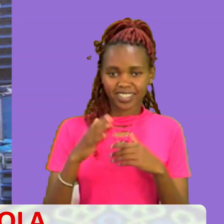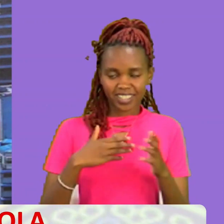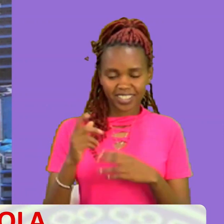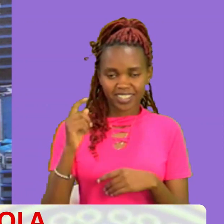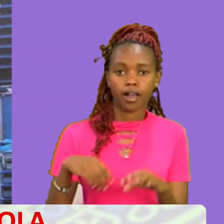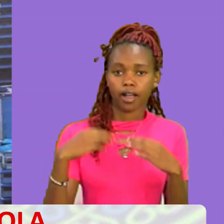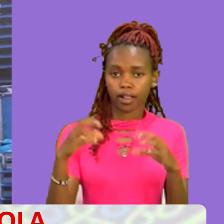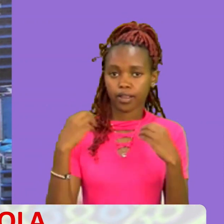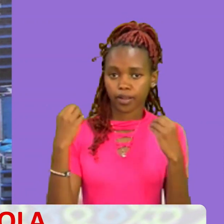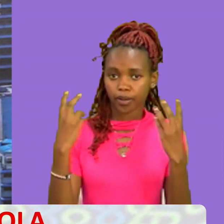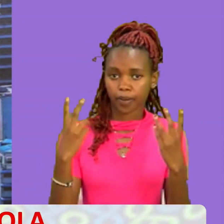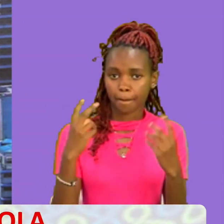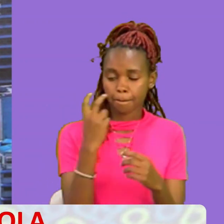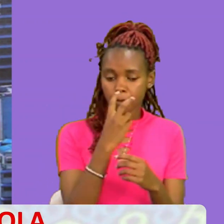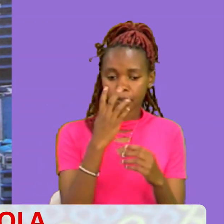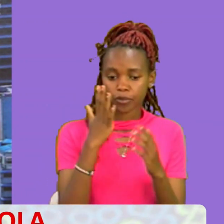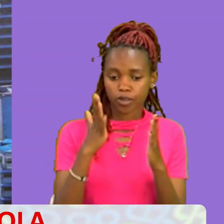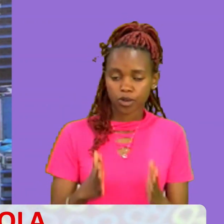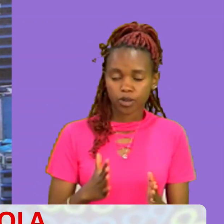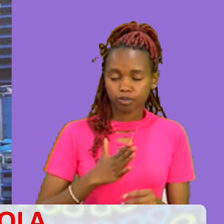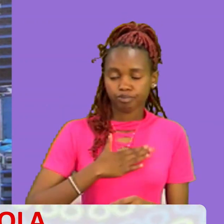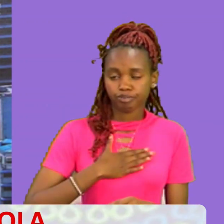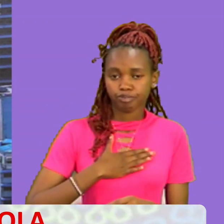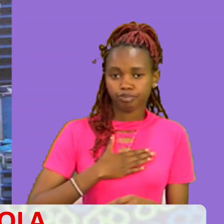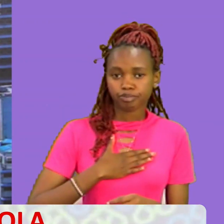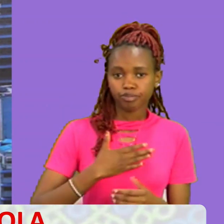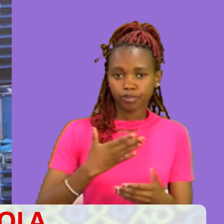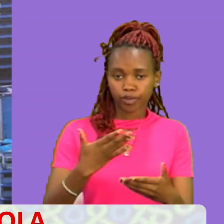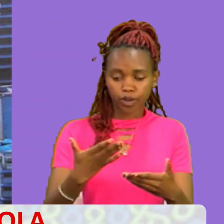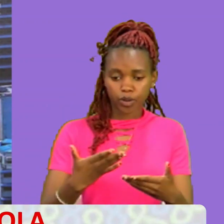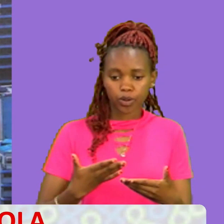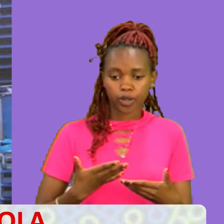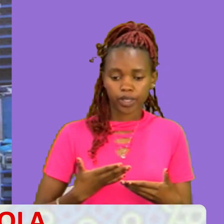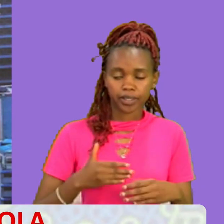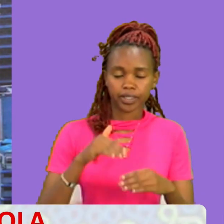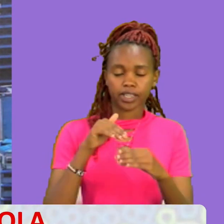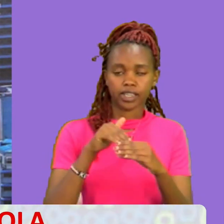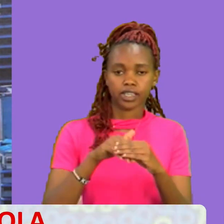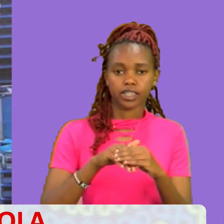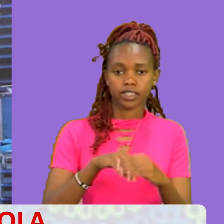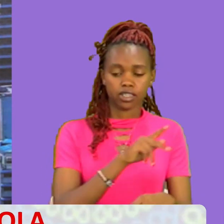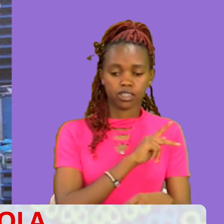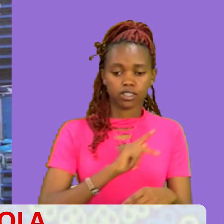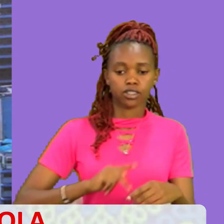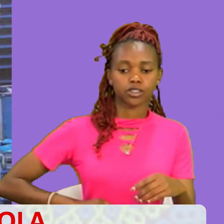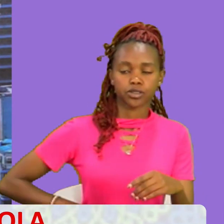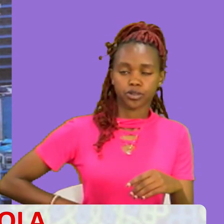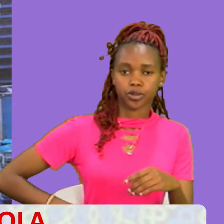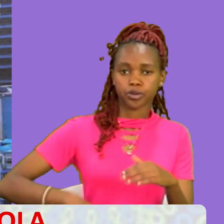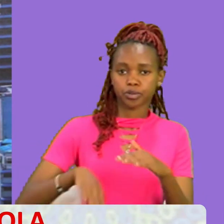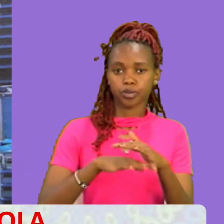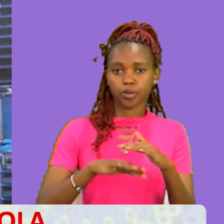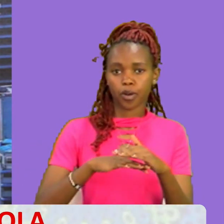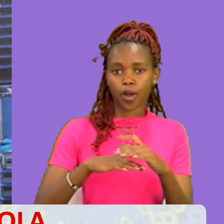Gospel Show Nifura yangu kubwa sana Kukaribisha Atika kufungua mwambia Ndani ya Sainz Ndani ya maisha